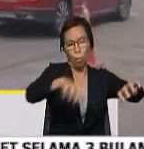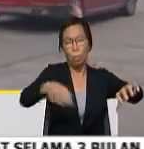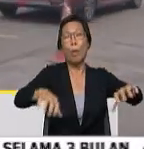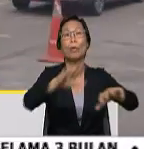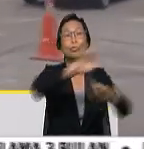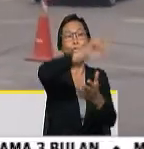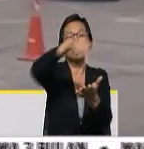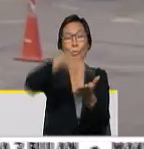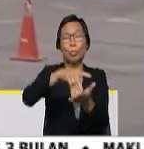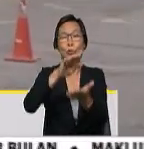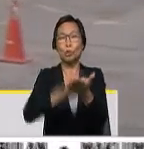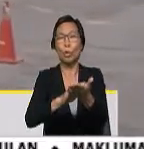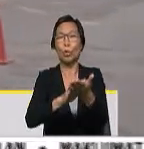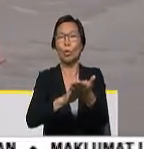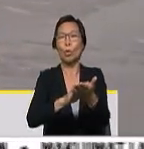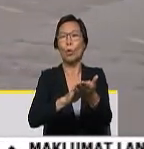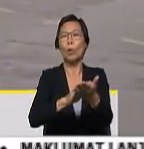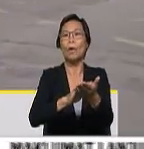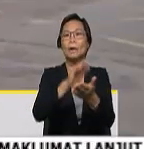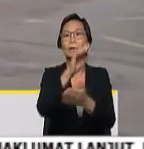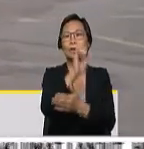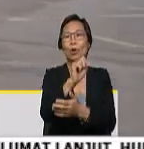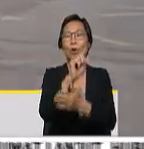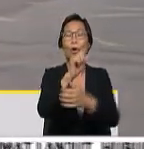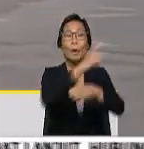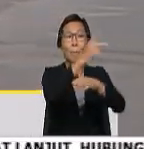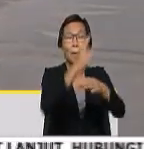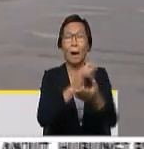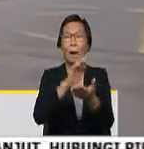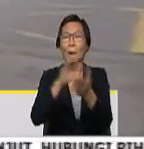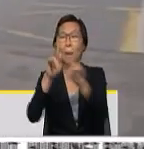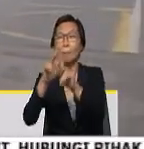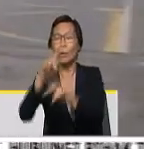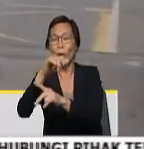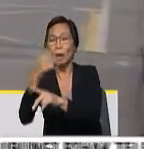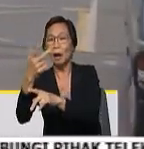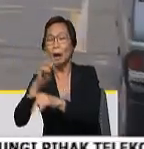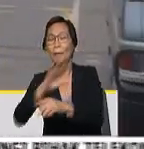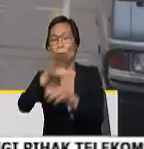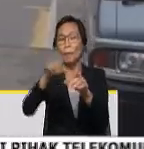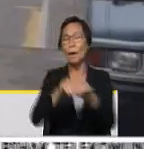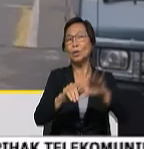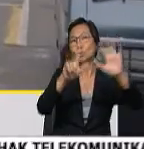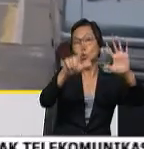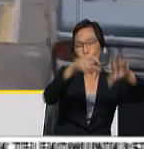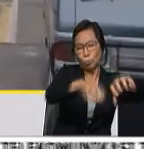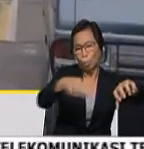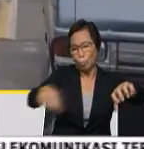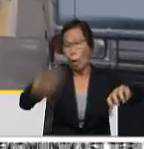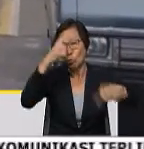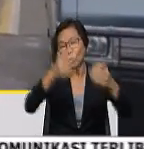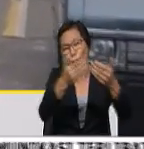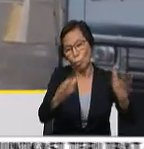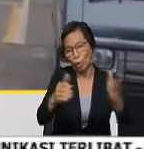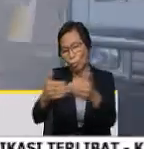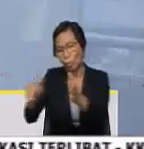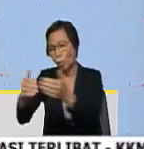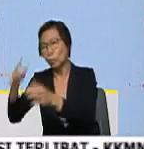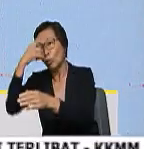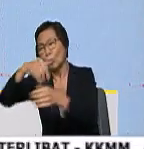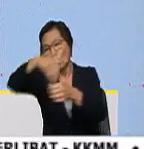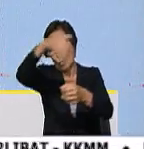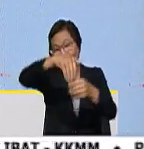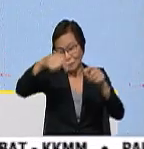Pantai Kundo. Di Sekolah Kebangsaan Kampung Gelam telah pun membelikan tujuh saluran yang telah pun dibuka untuk pengundian hari ini.